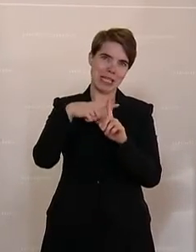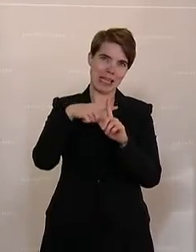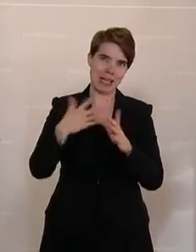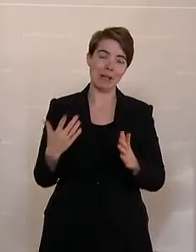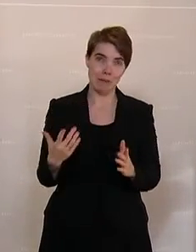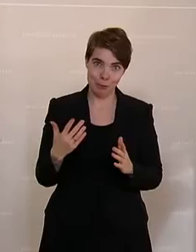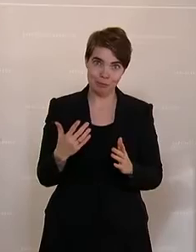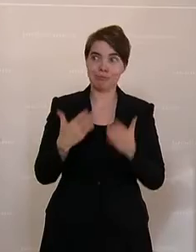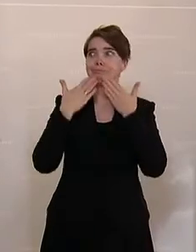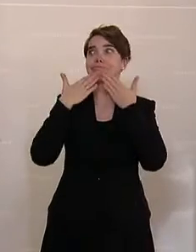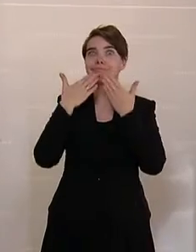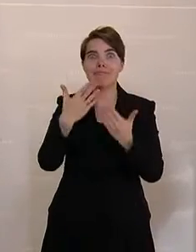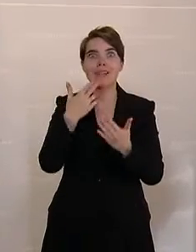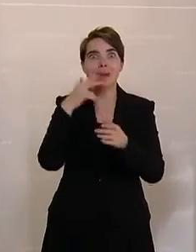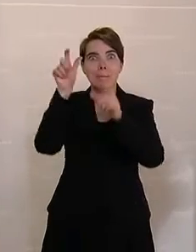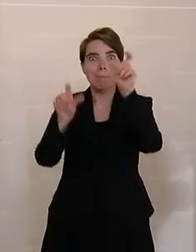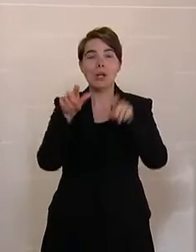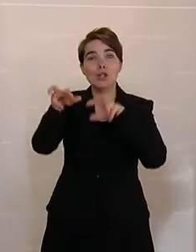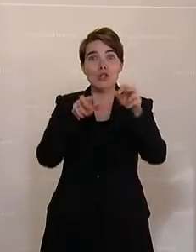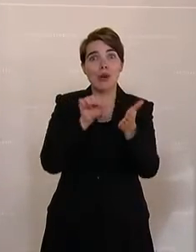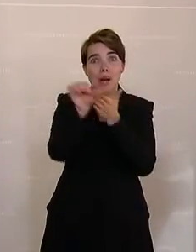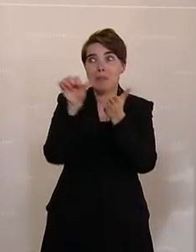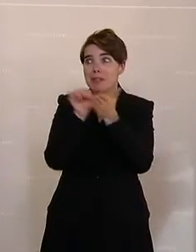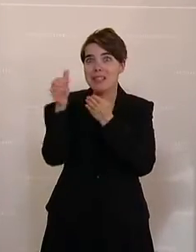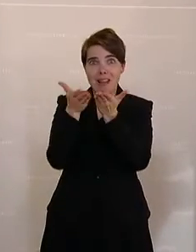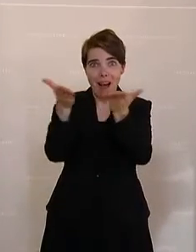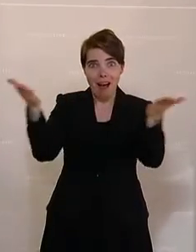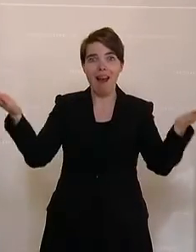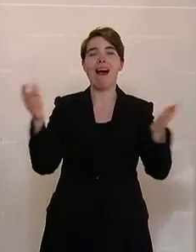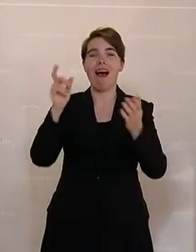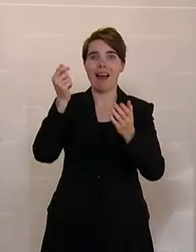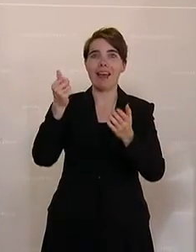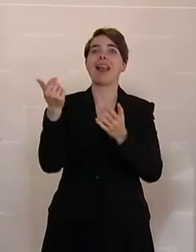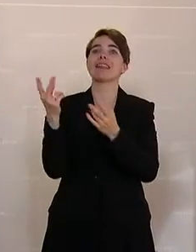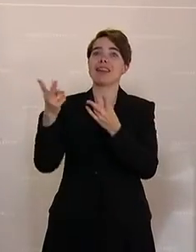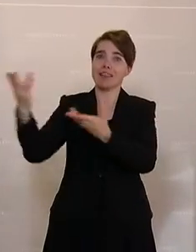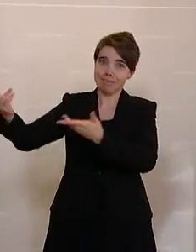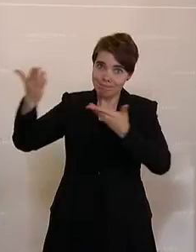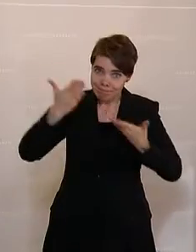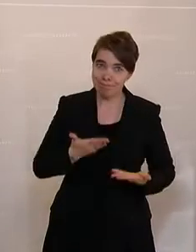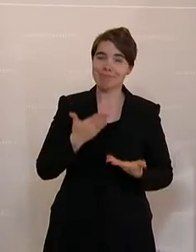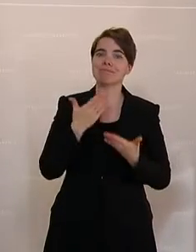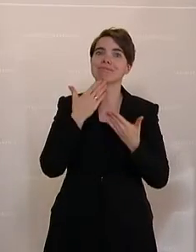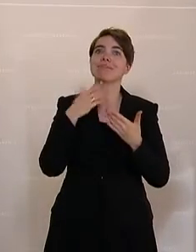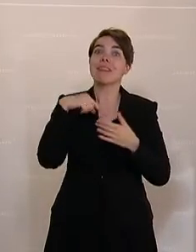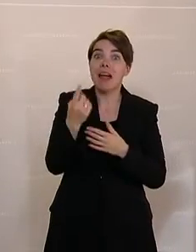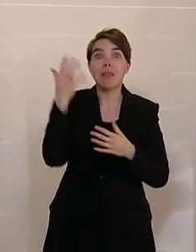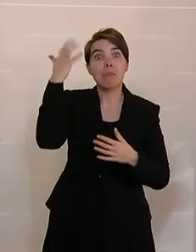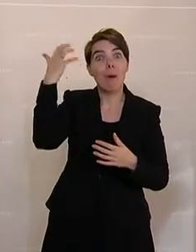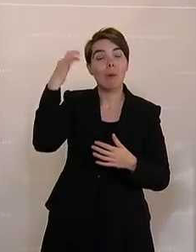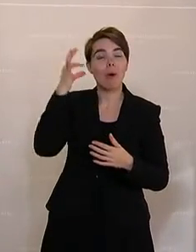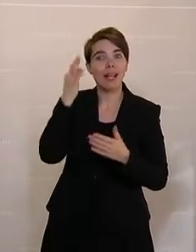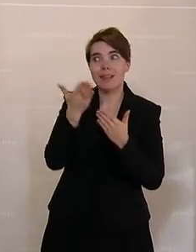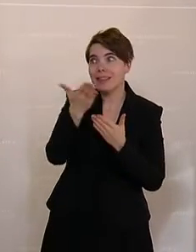also an die Steuerzahlerinnen, dass sie das Geld zur Verfügung stellen und die Steuerzahler. Danke an die Bäuerinnen und